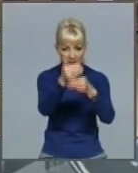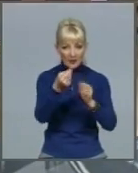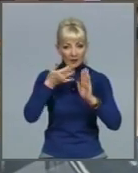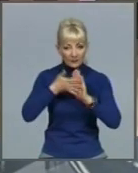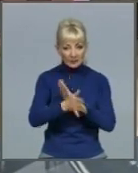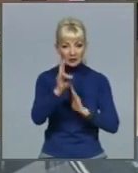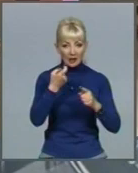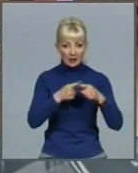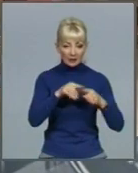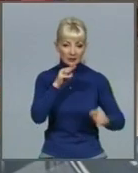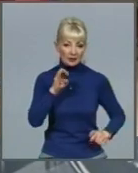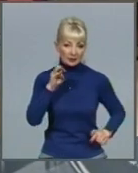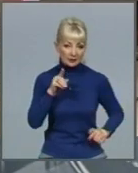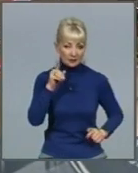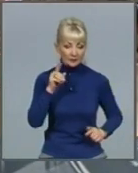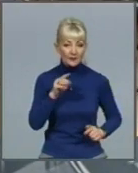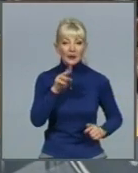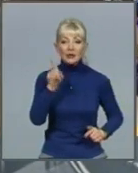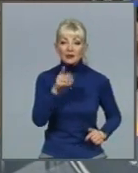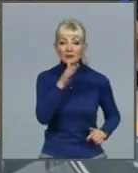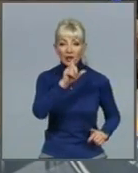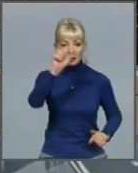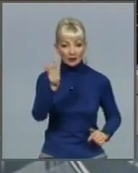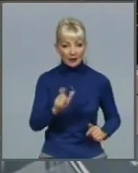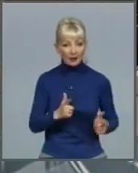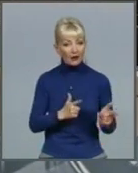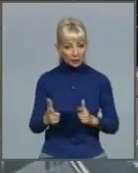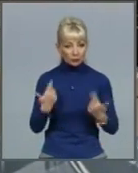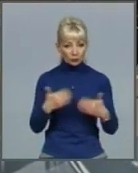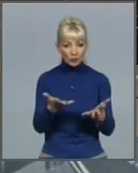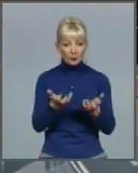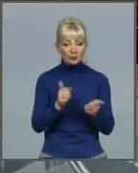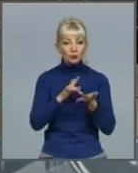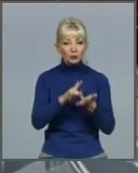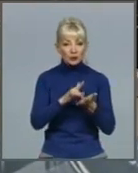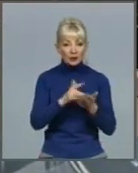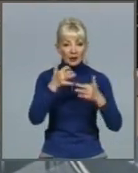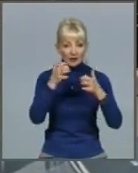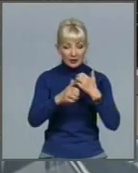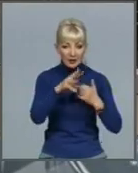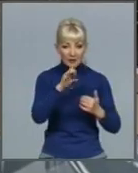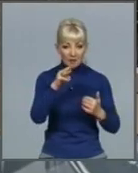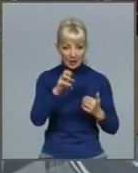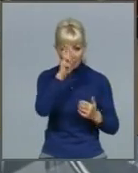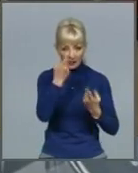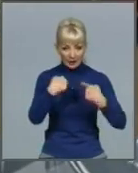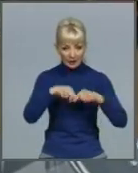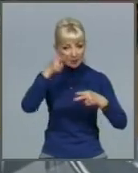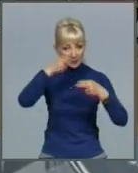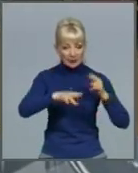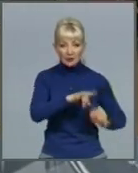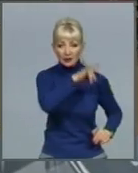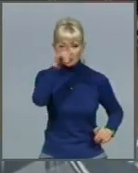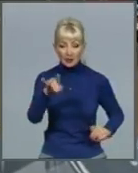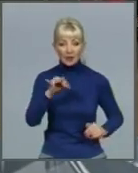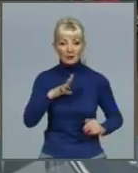Тим часом Італія готується приймати туристів. Середини березня країна припинила авіасполучення та була зачинена на